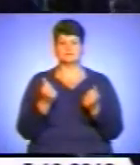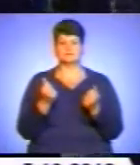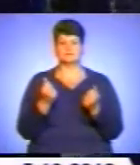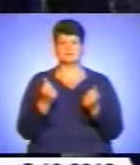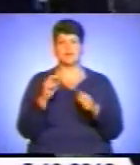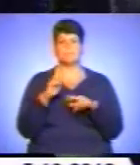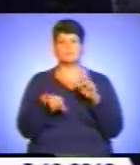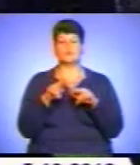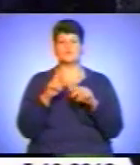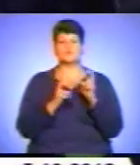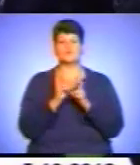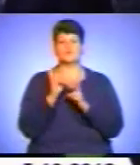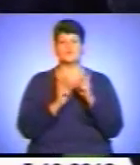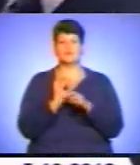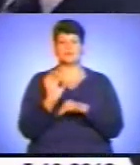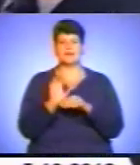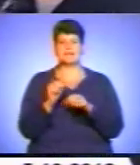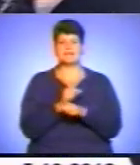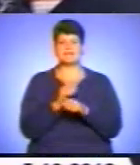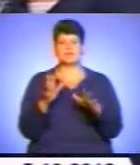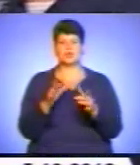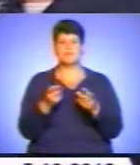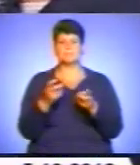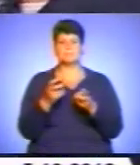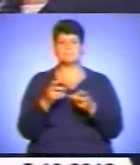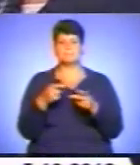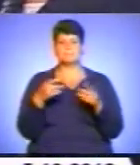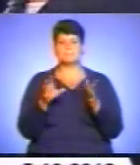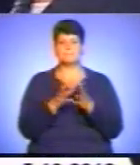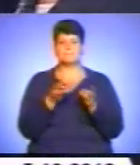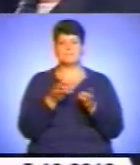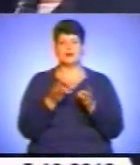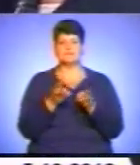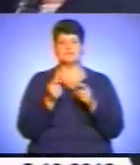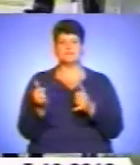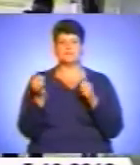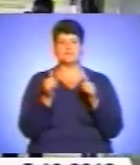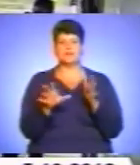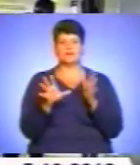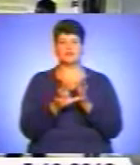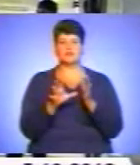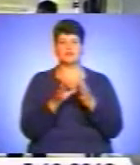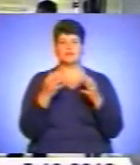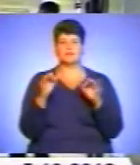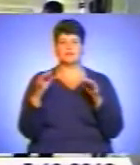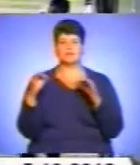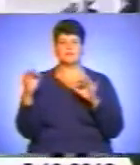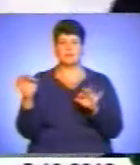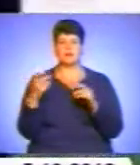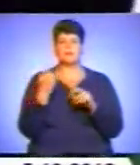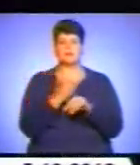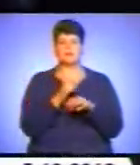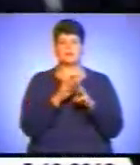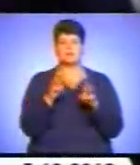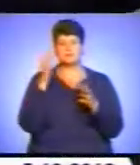Будівництво заводу з вироблення ядерного палива – найбільший проєкт сучасної України забезпечення енергетичної незалежності. Прем'єр-міністр нагадав,